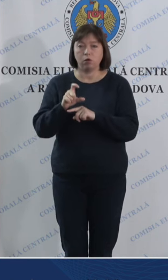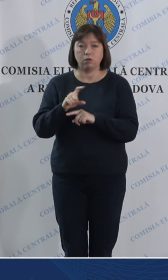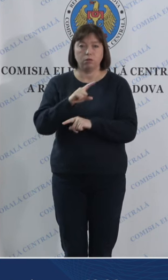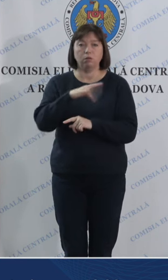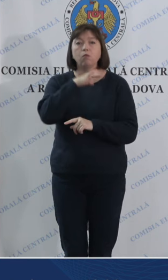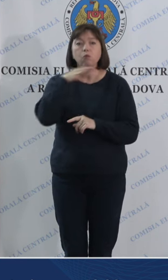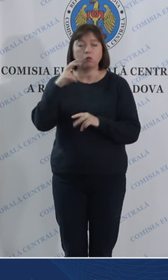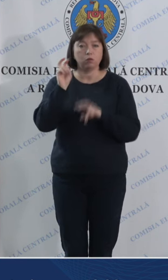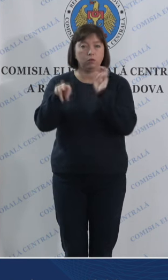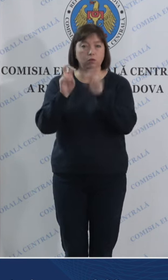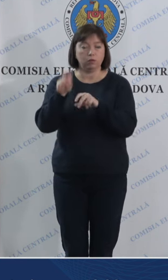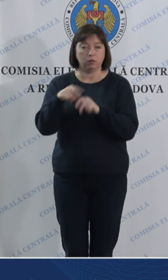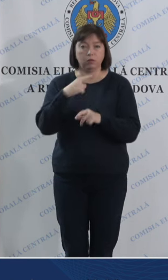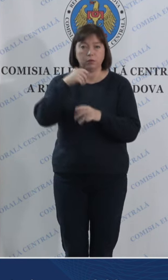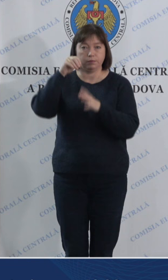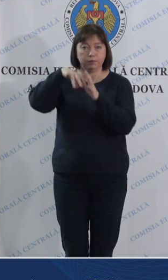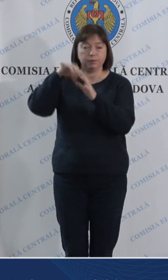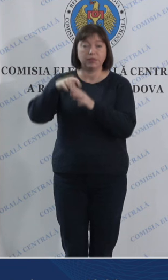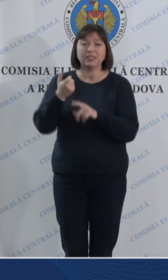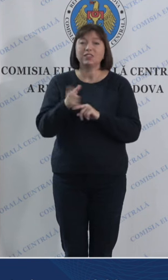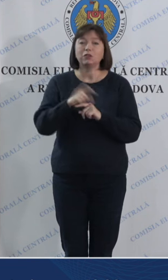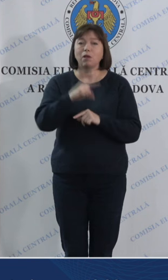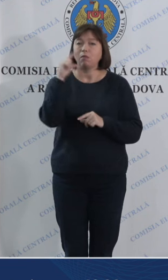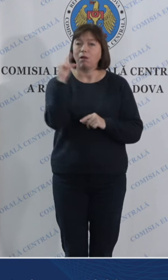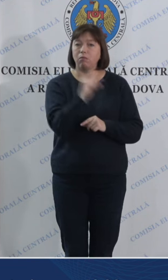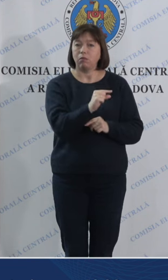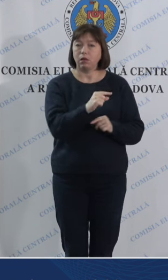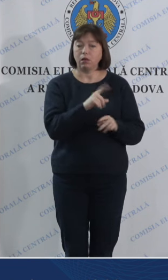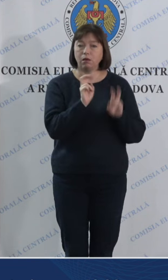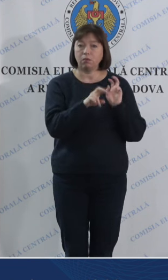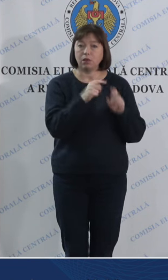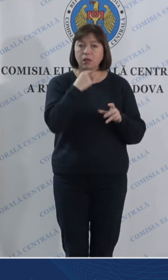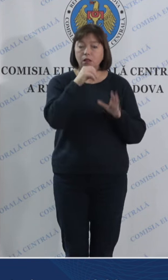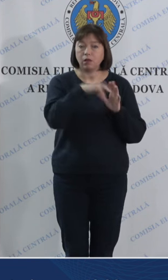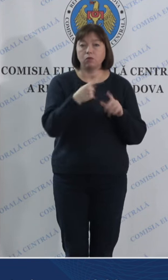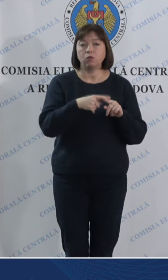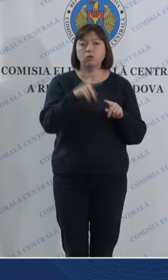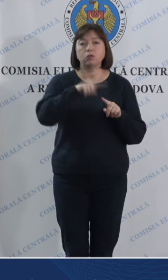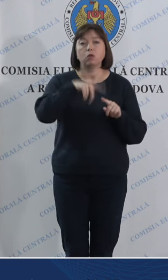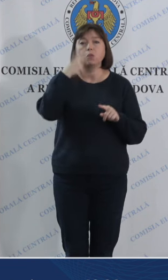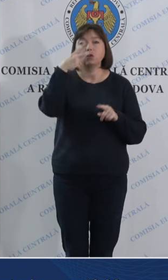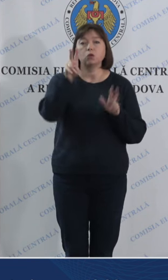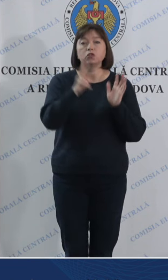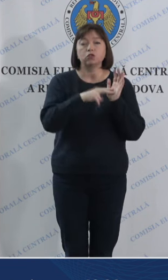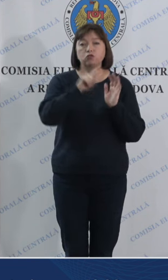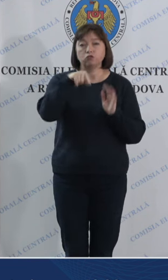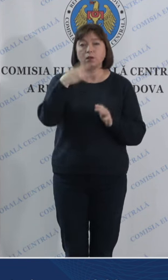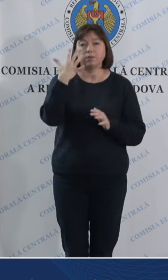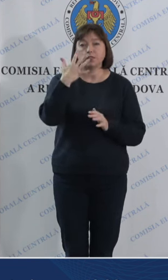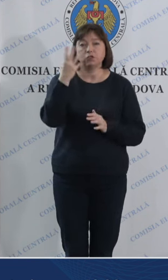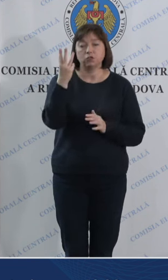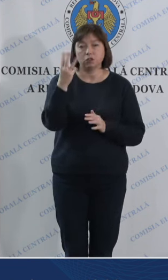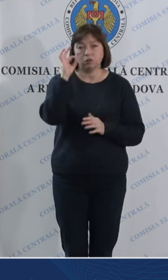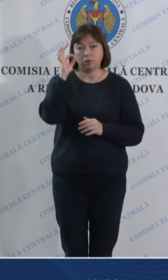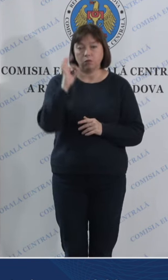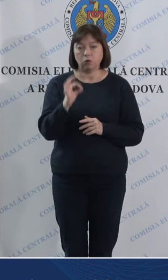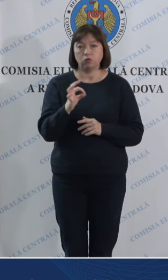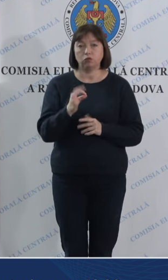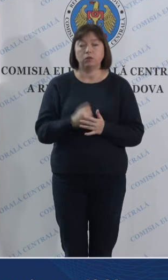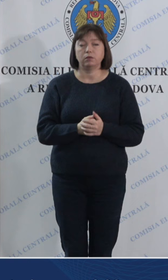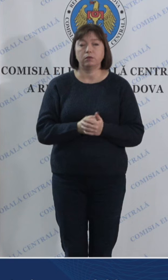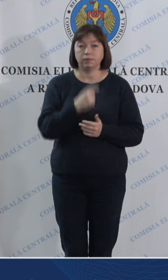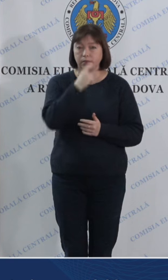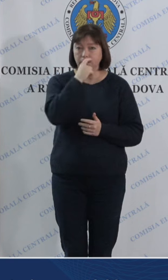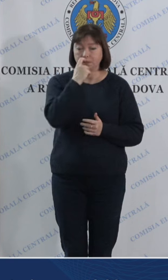de mare cea mai mică prezență la vot este de 27,53 dar